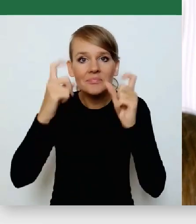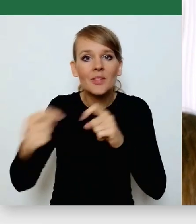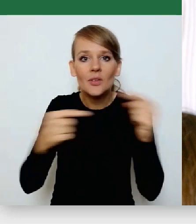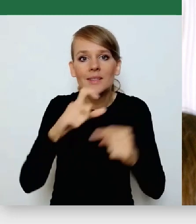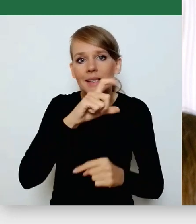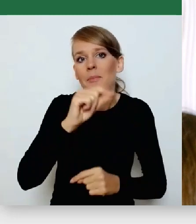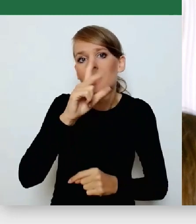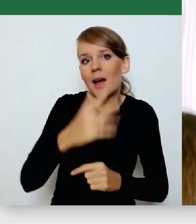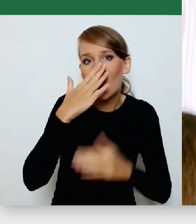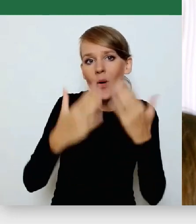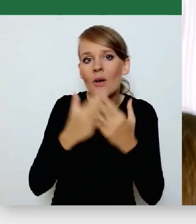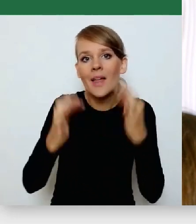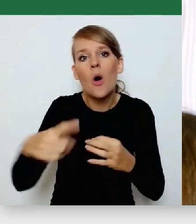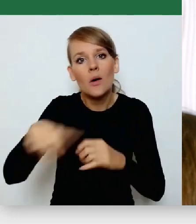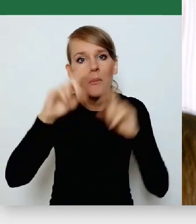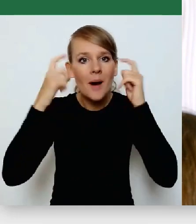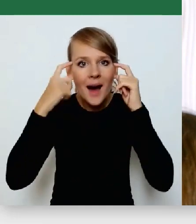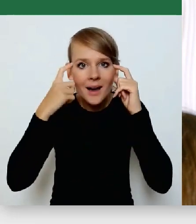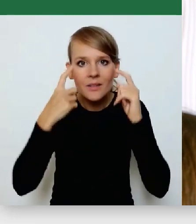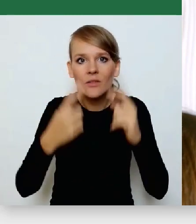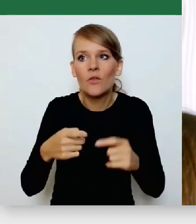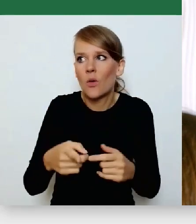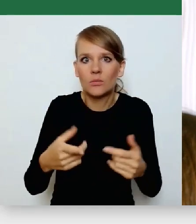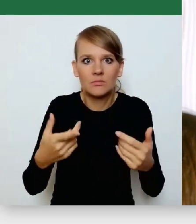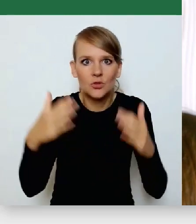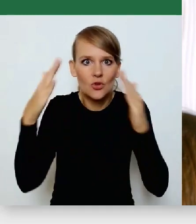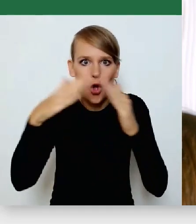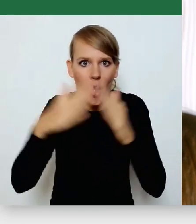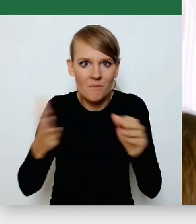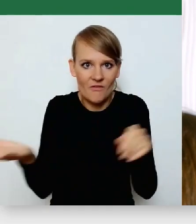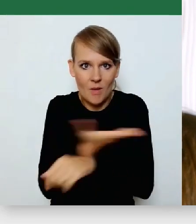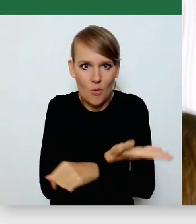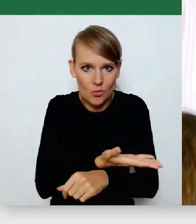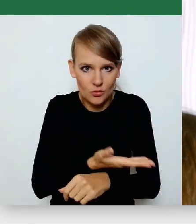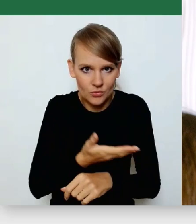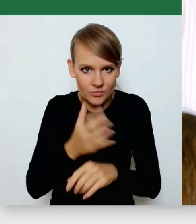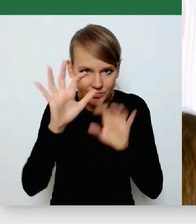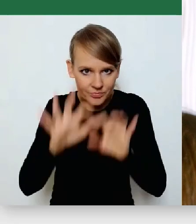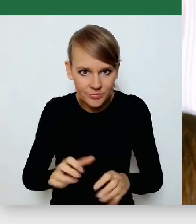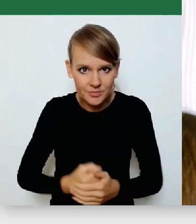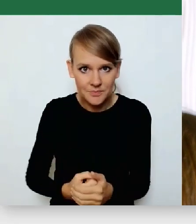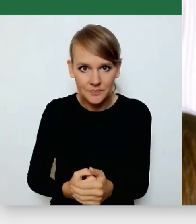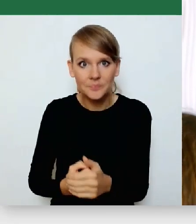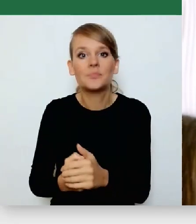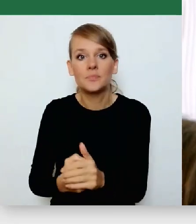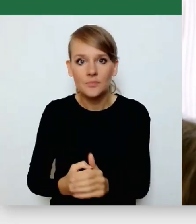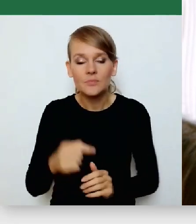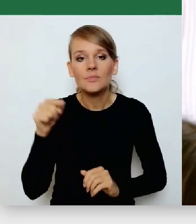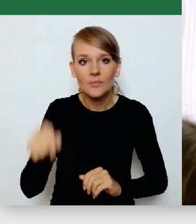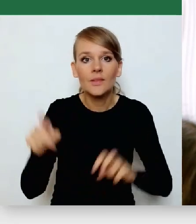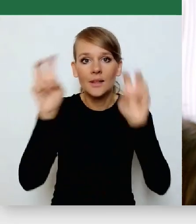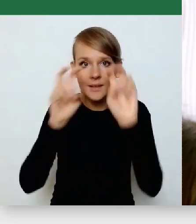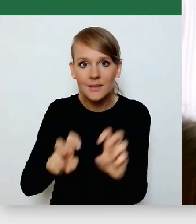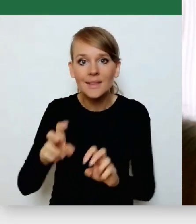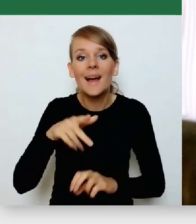się okazało, że teraz się martwią o to, żeby im domu nie wyburzyć. Bo takie poszuli nie. I to będzie kolejny kryzys, z którym się zaraz będziemy zmierzyć, bo jesteśmy jako Kalisz na